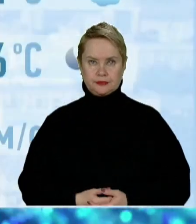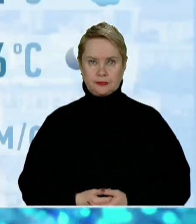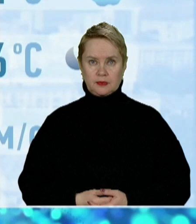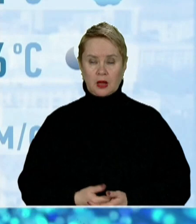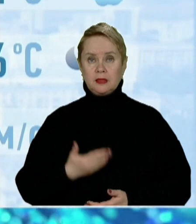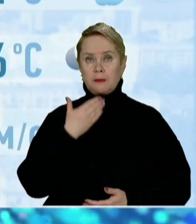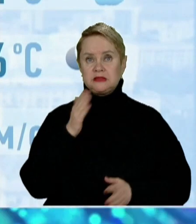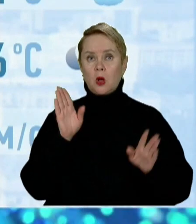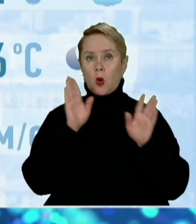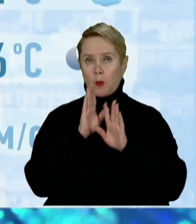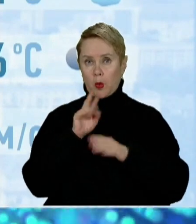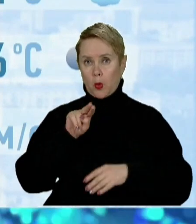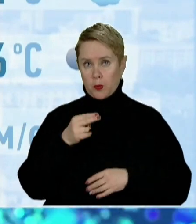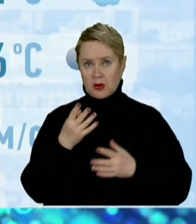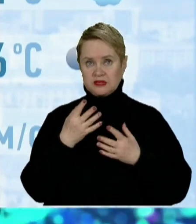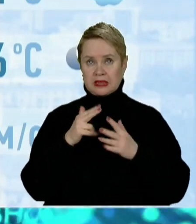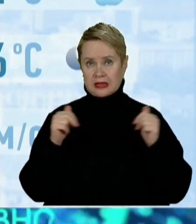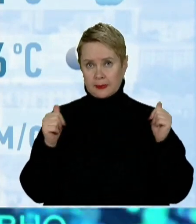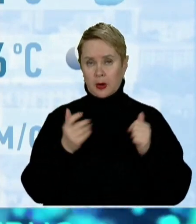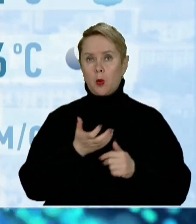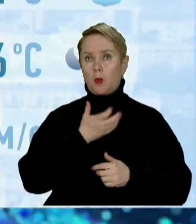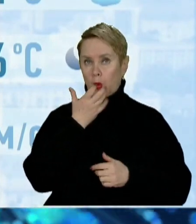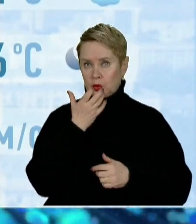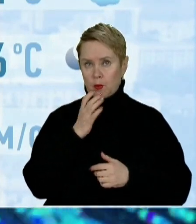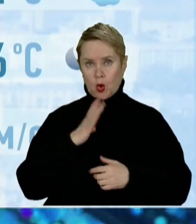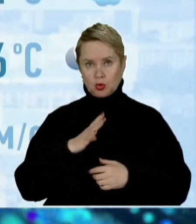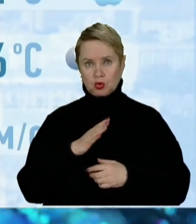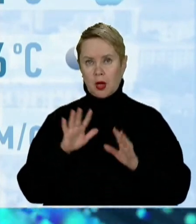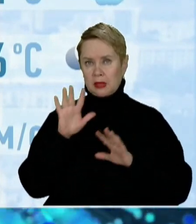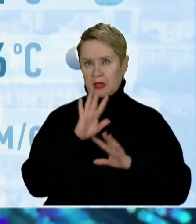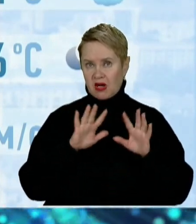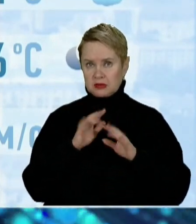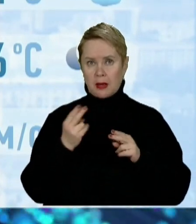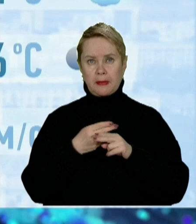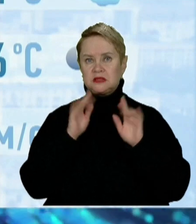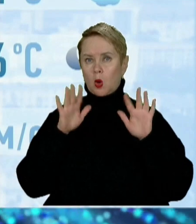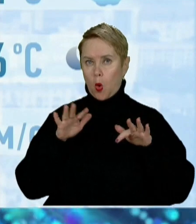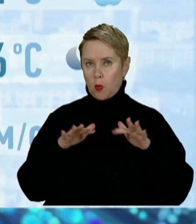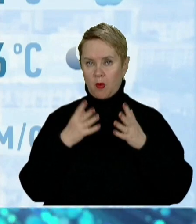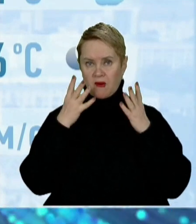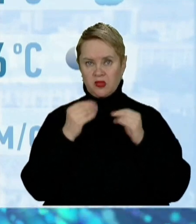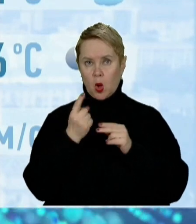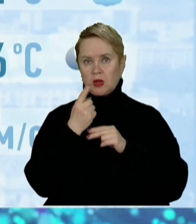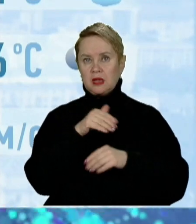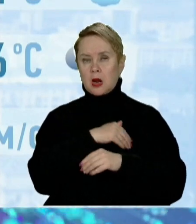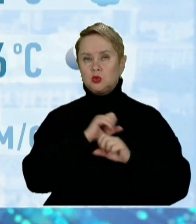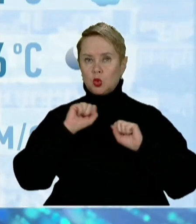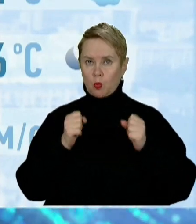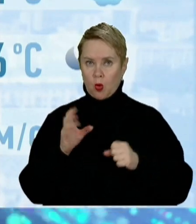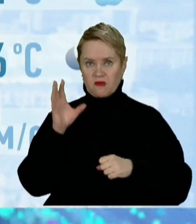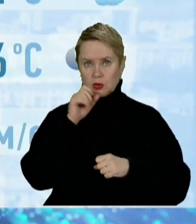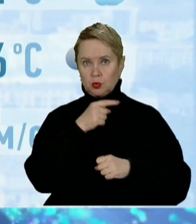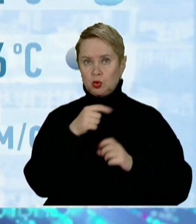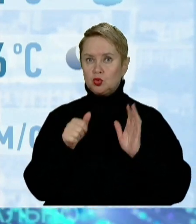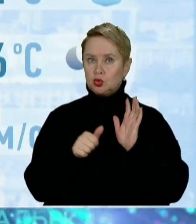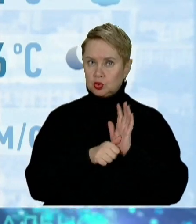І на останок про погоду. п'ятницю в Дніпрі нарешті потепліше і очікується мінлива хмарність без опадів. В день 1 градус мороза, вночі